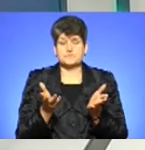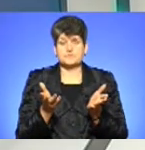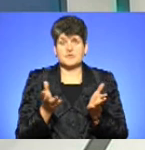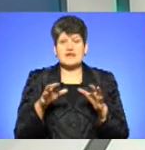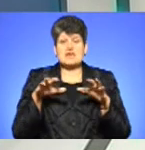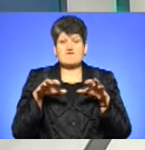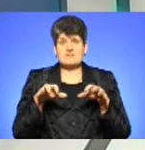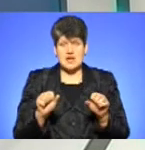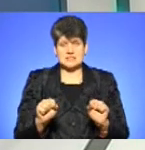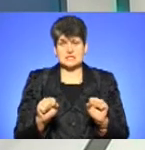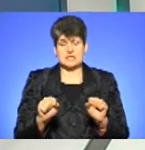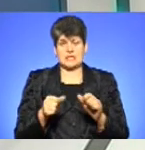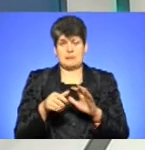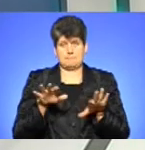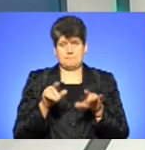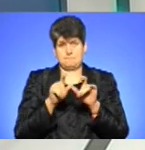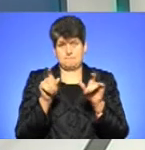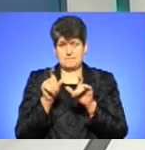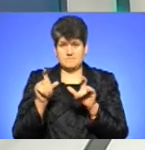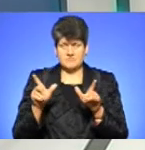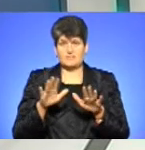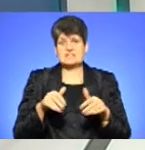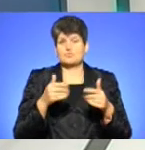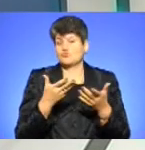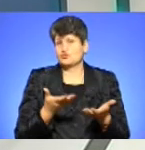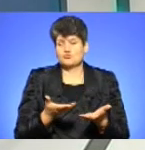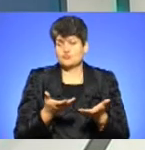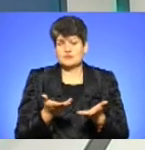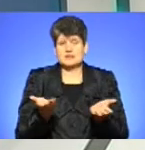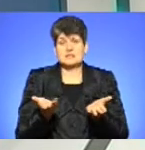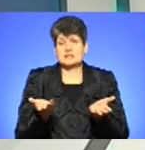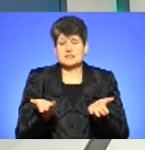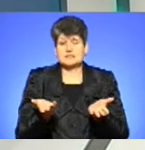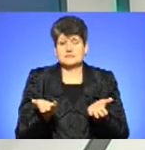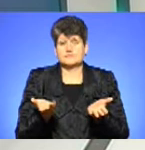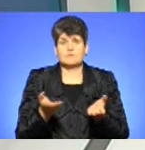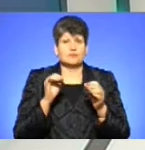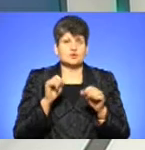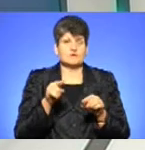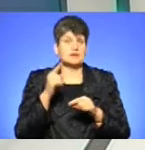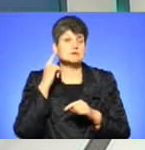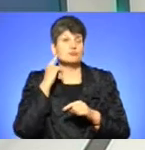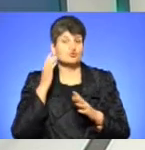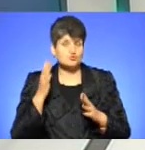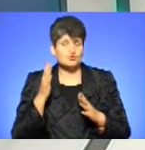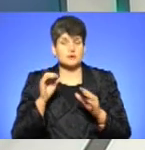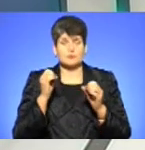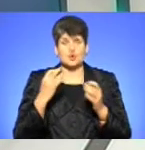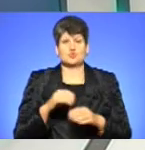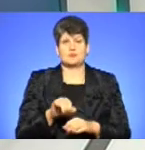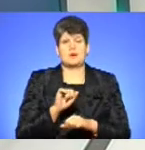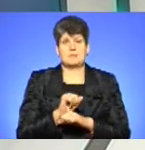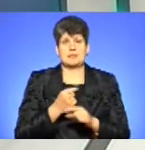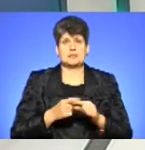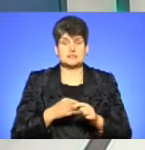власники публічних місць, і вони запропонують якісь, тобто, можливо, вони нас почують і вони просто припинять це